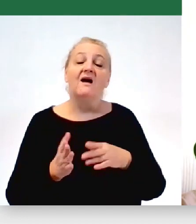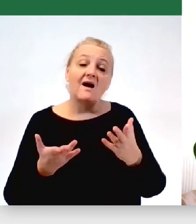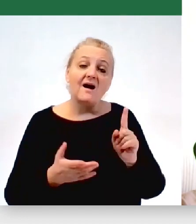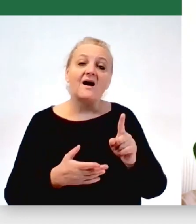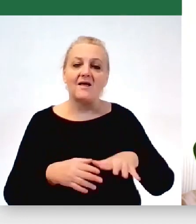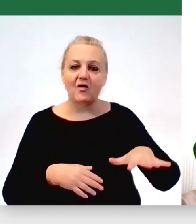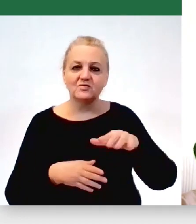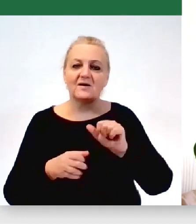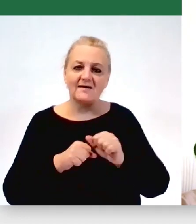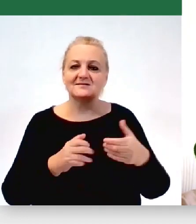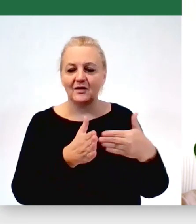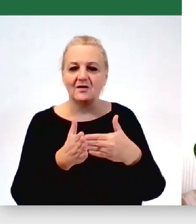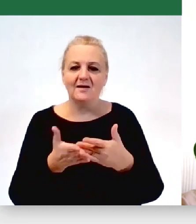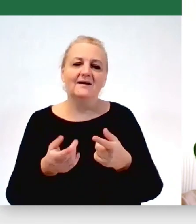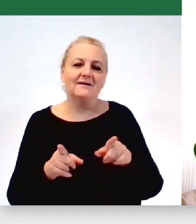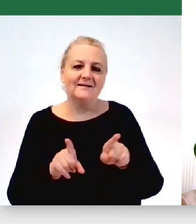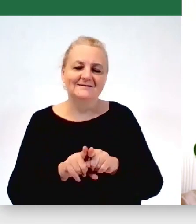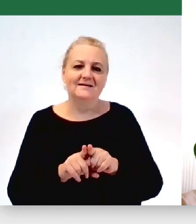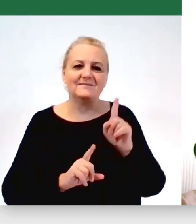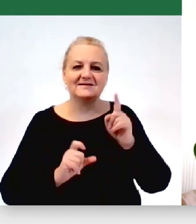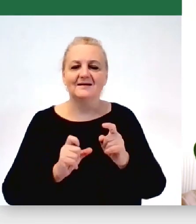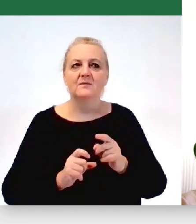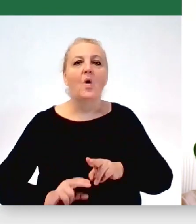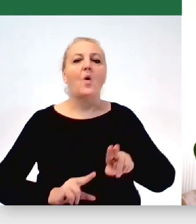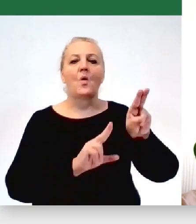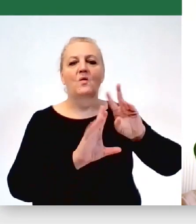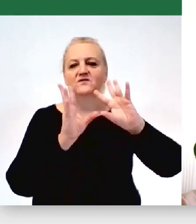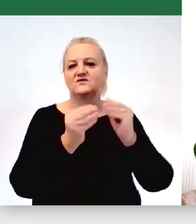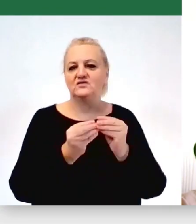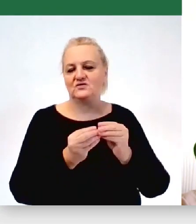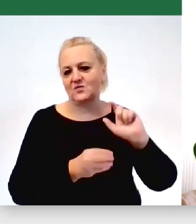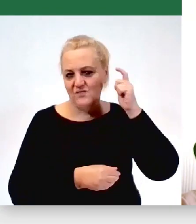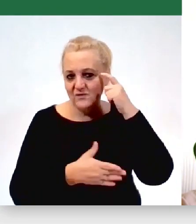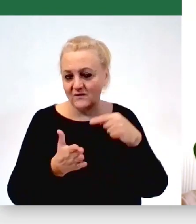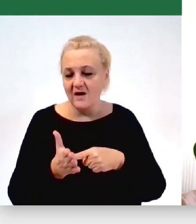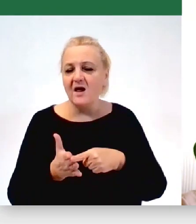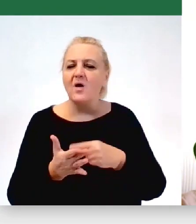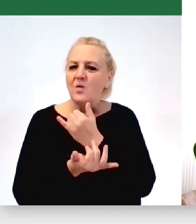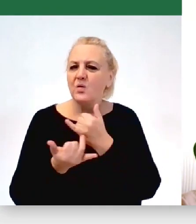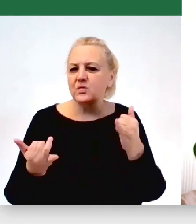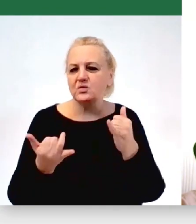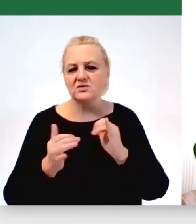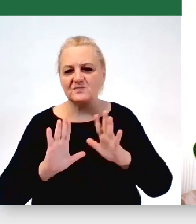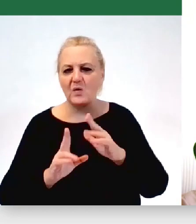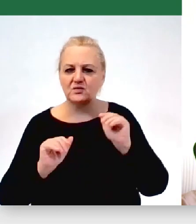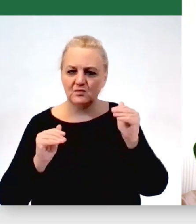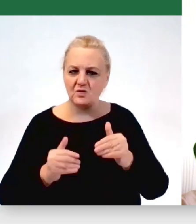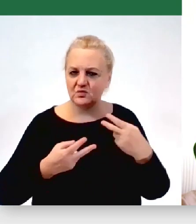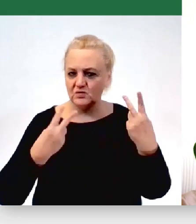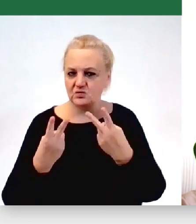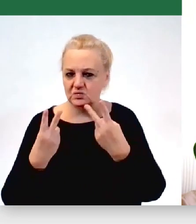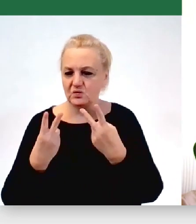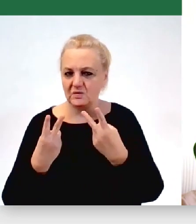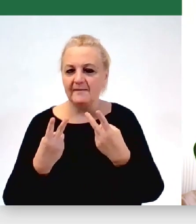coraz bardziej absurdalnej centralizacji, to też myślę, że w różnym wymiarze my możemy tego szukać, tak, i w różnym